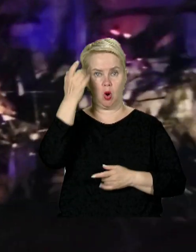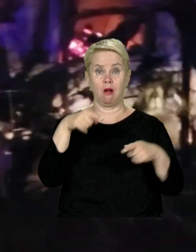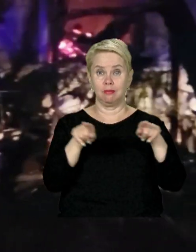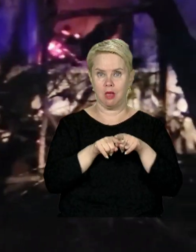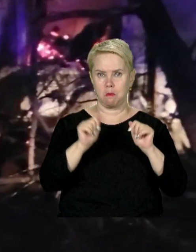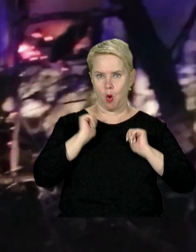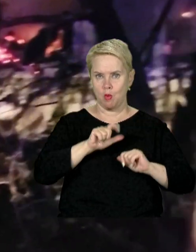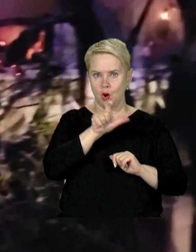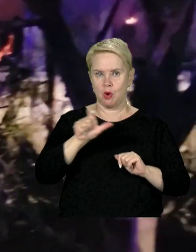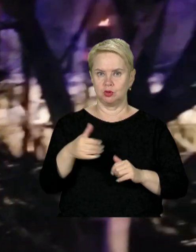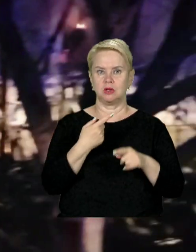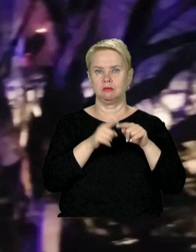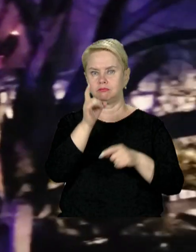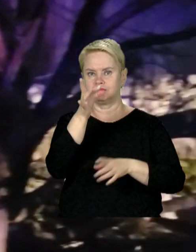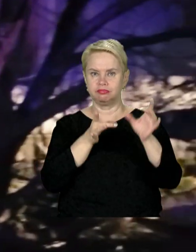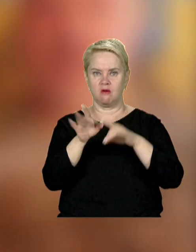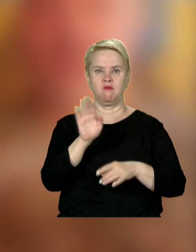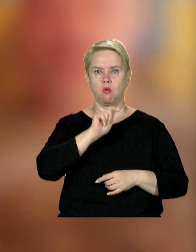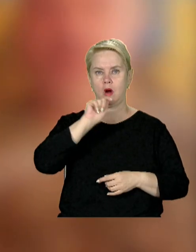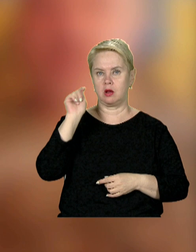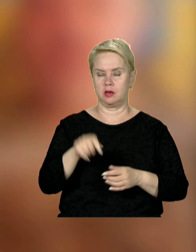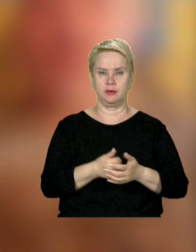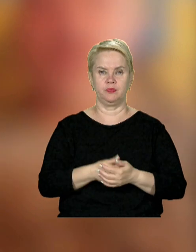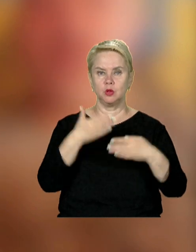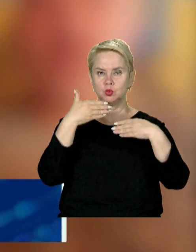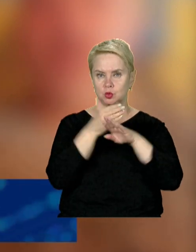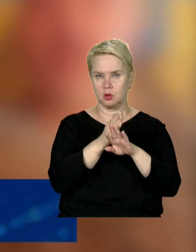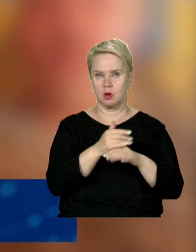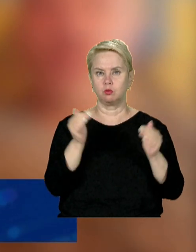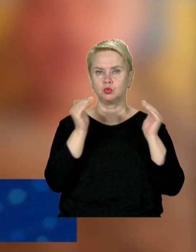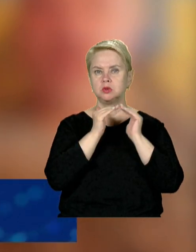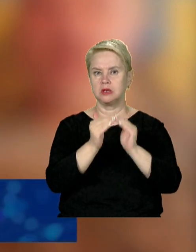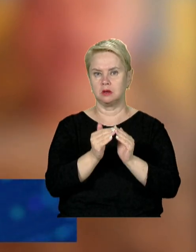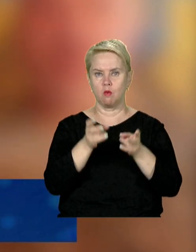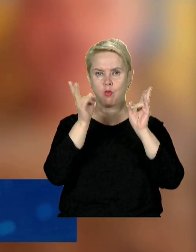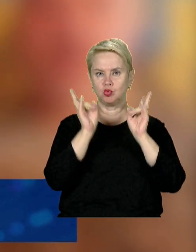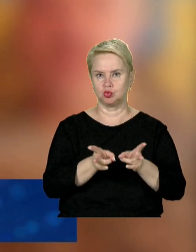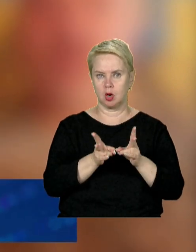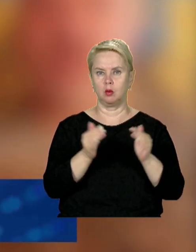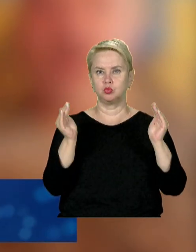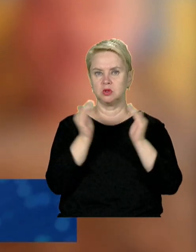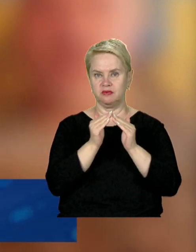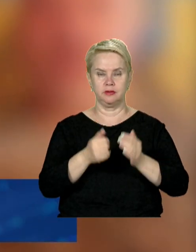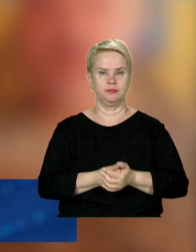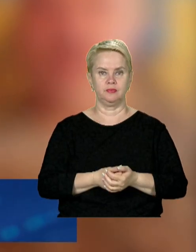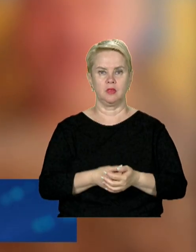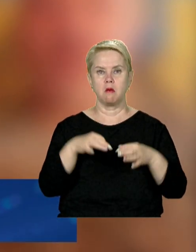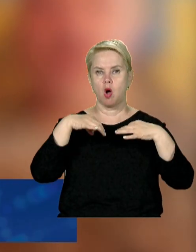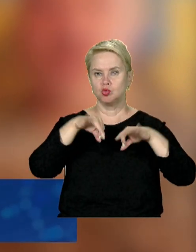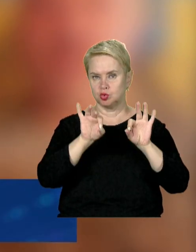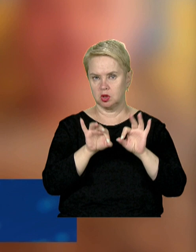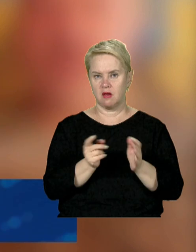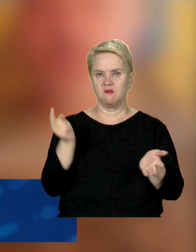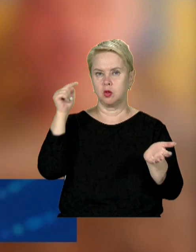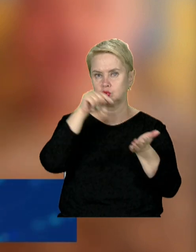само по мирним мешканцям гатить нині в Україні. Зруйновані будинки, пошкоджені будівлі, автомашини,